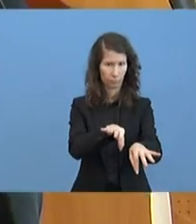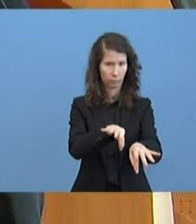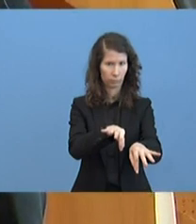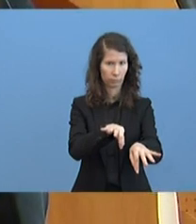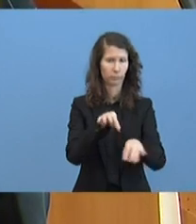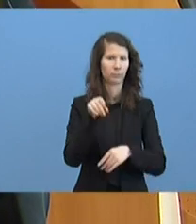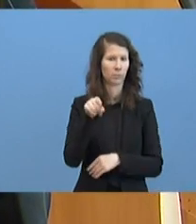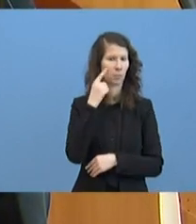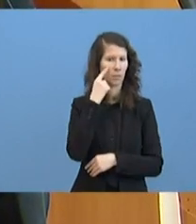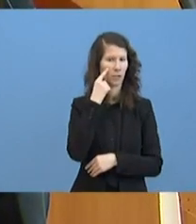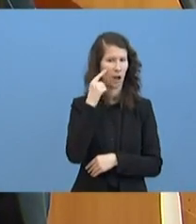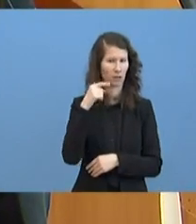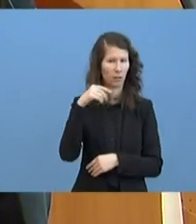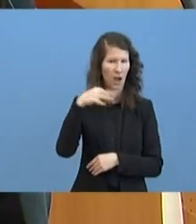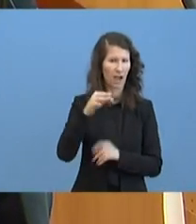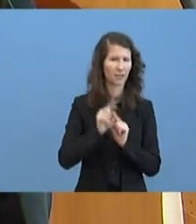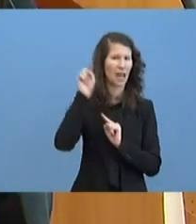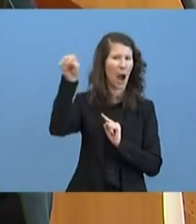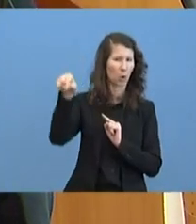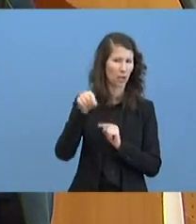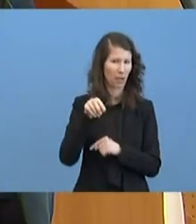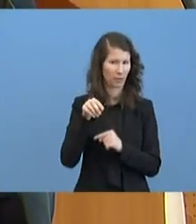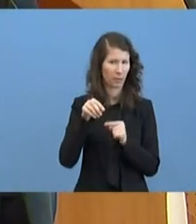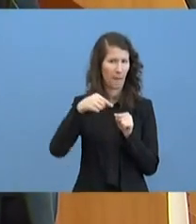einzige Auslandsmission der Bundeswehr mit Infizierten?